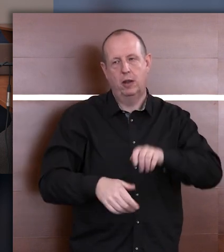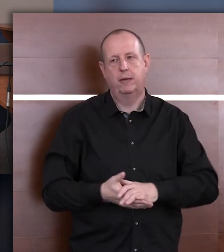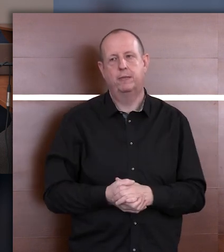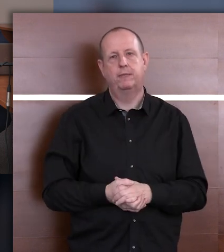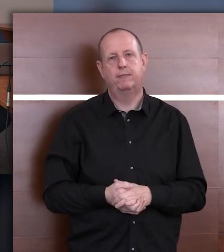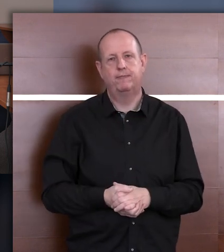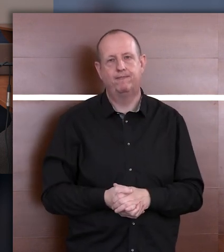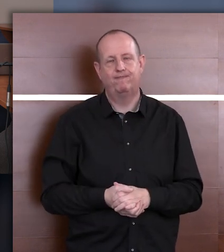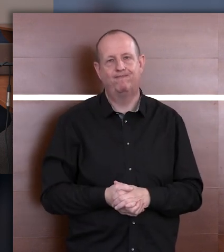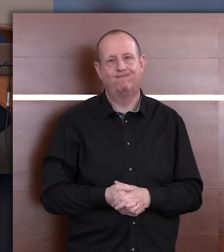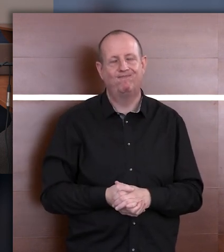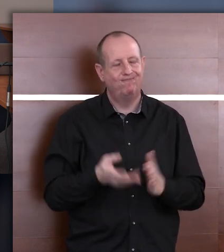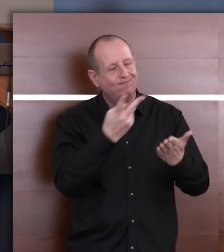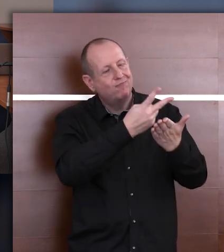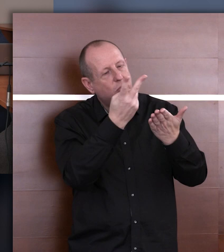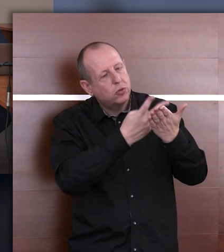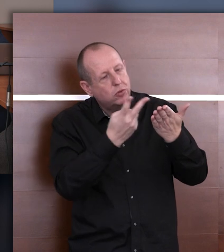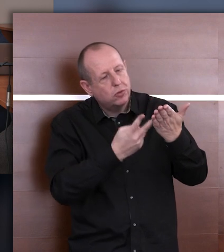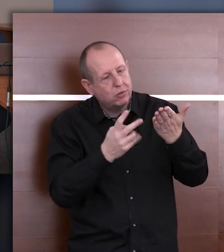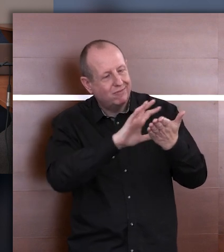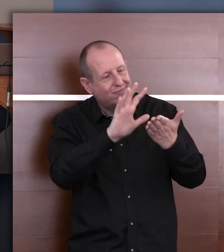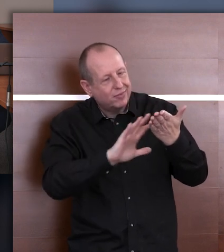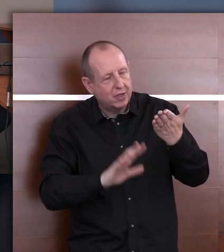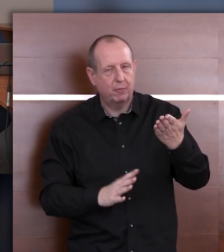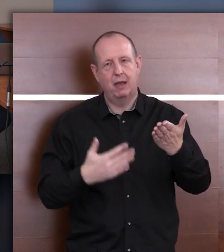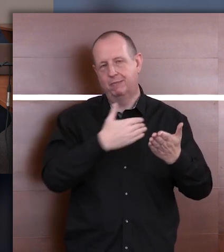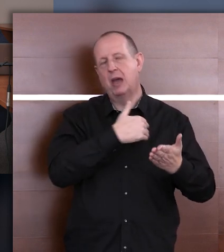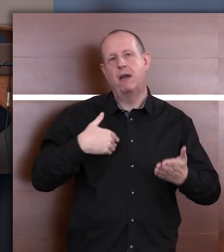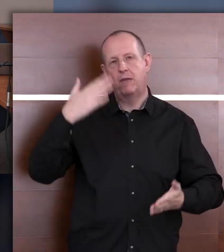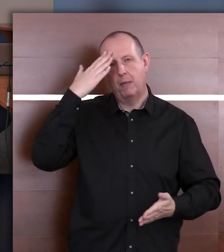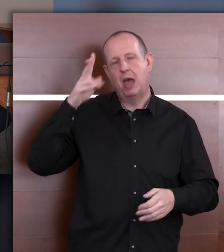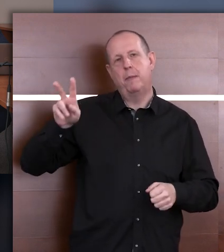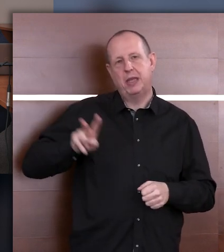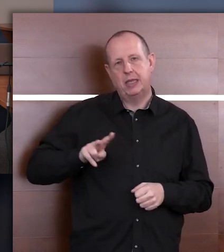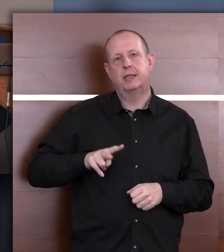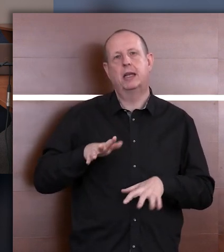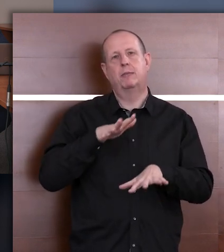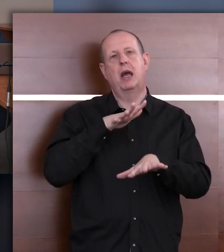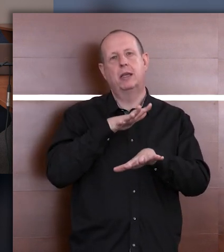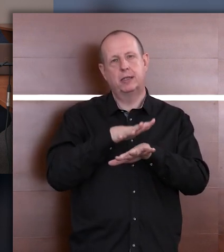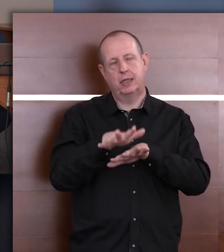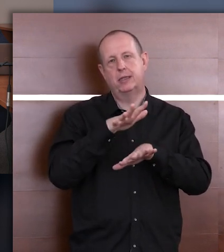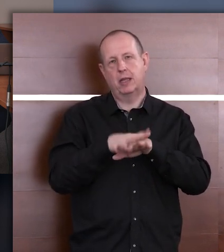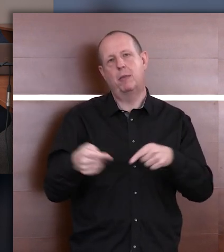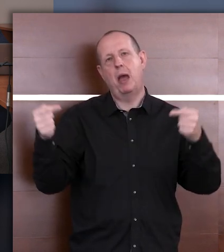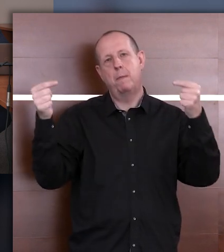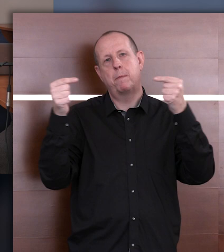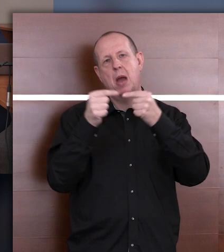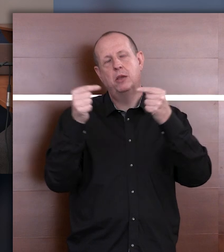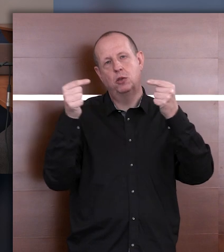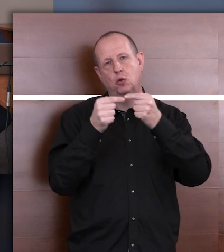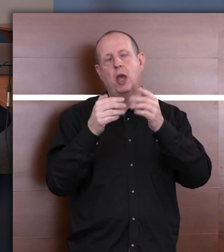I lektura Państwu pokaże to, co my już wiemy. Minister uważa, że system jest przystosowany do